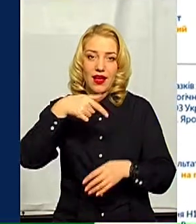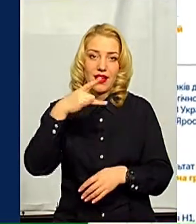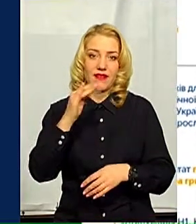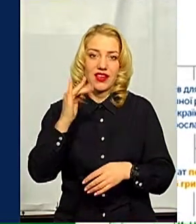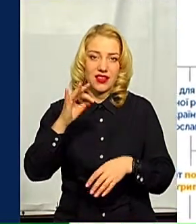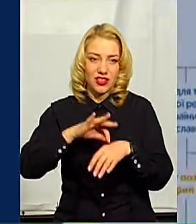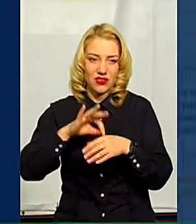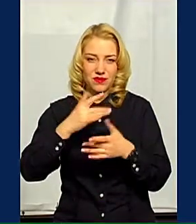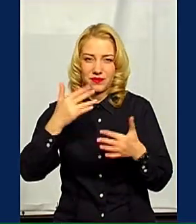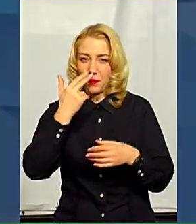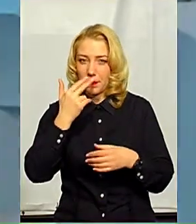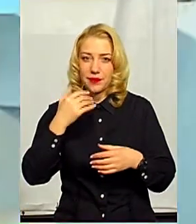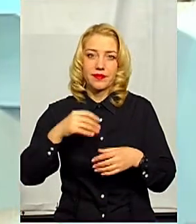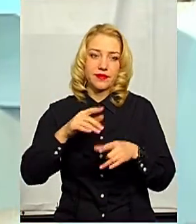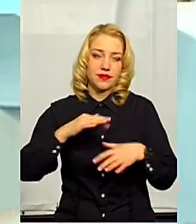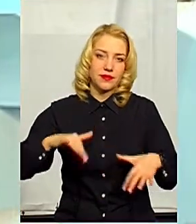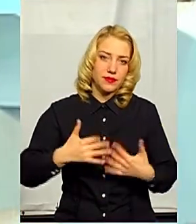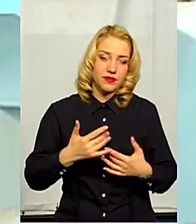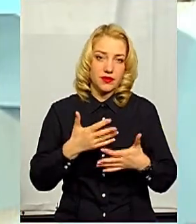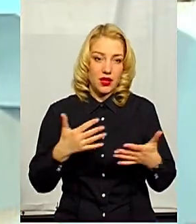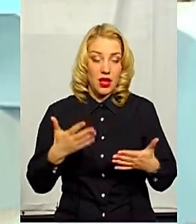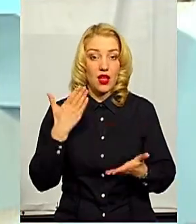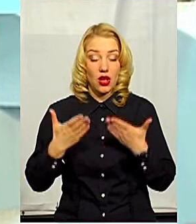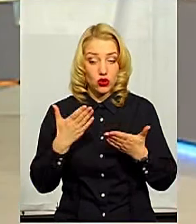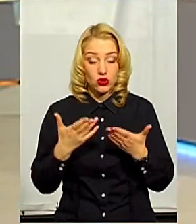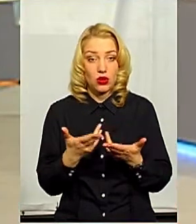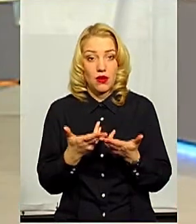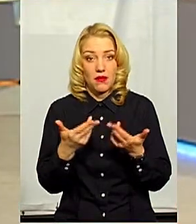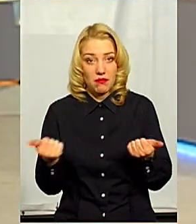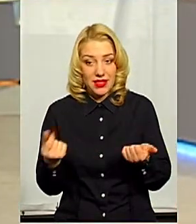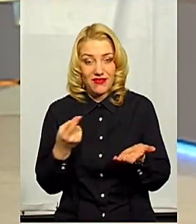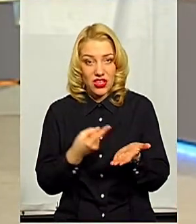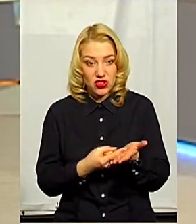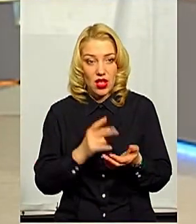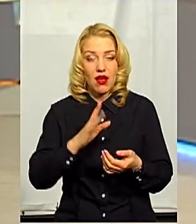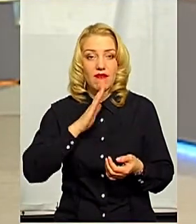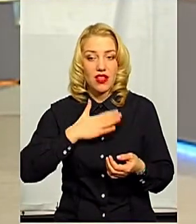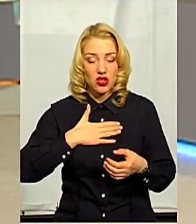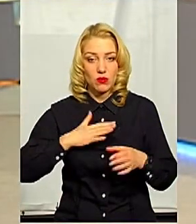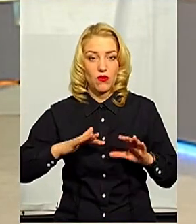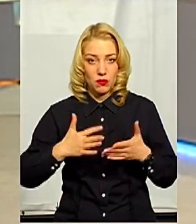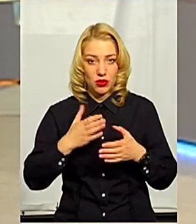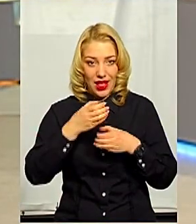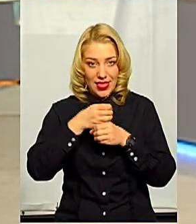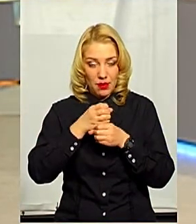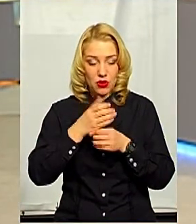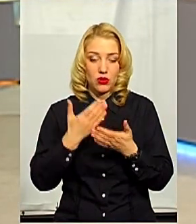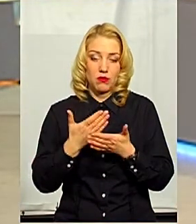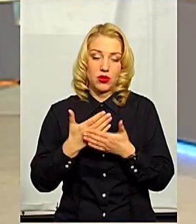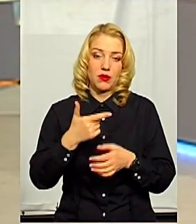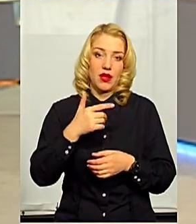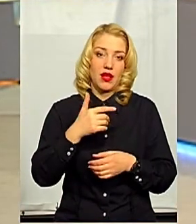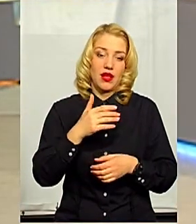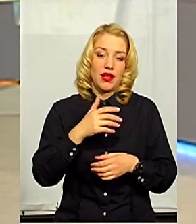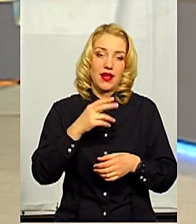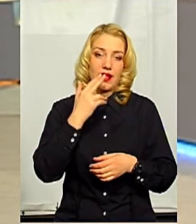Якщо ж підтверджується, як в нашому випадку, лабораторно, що то або вірус А, або